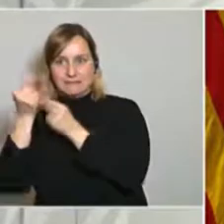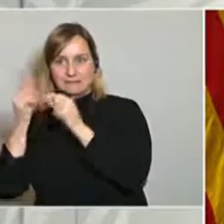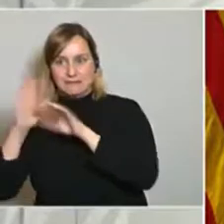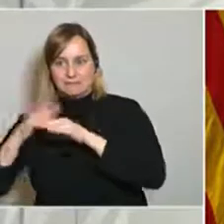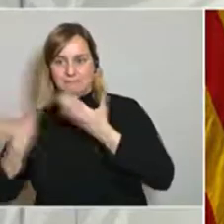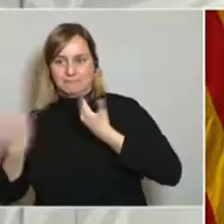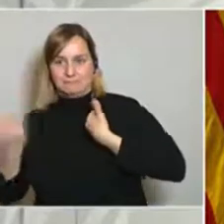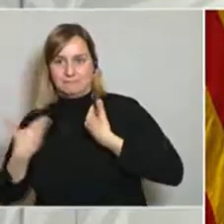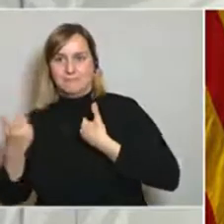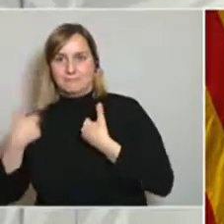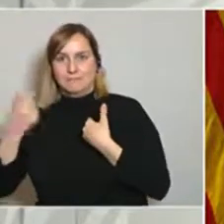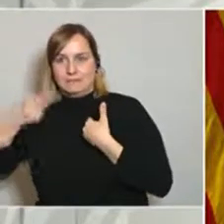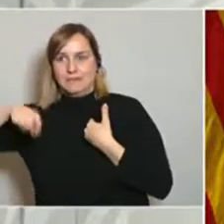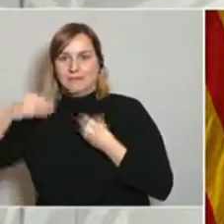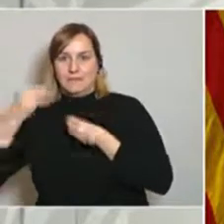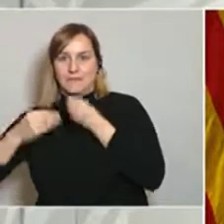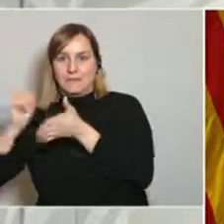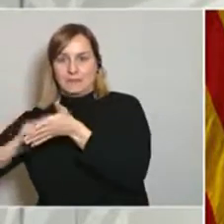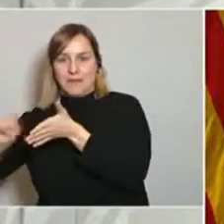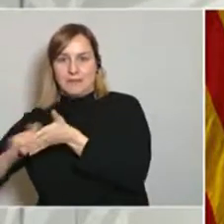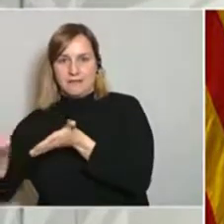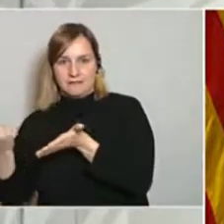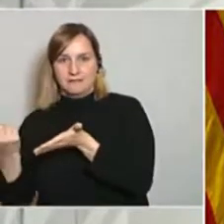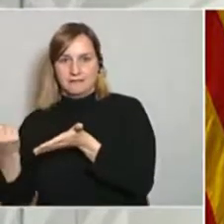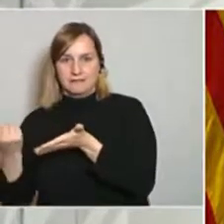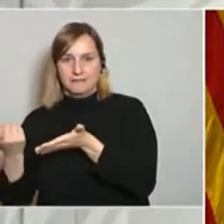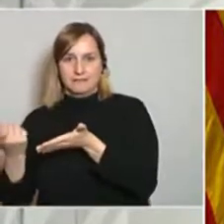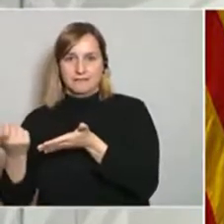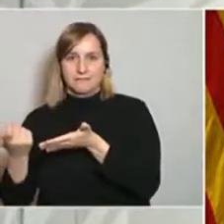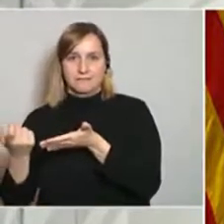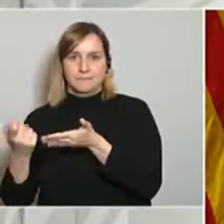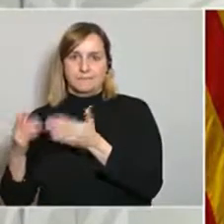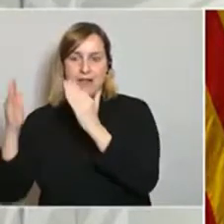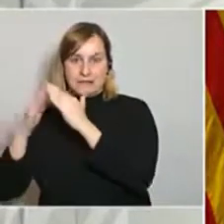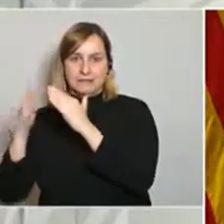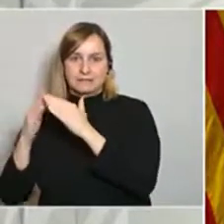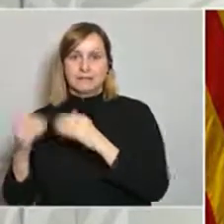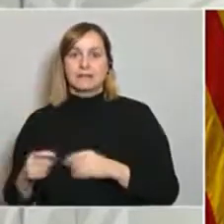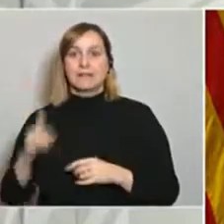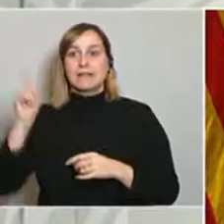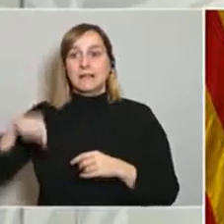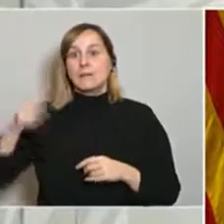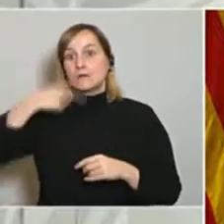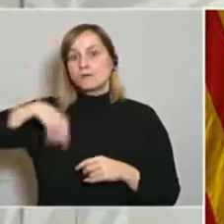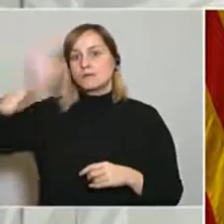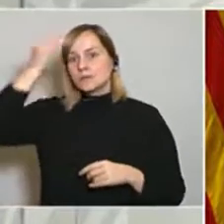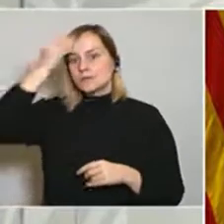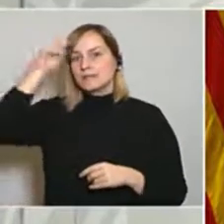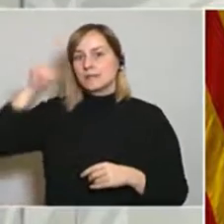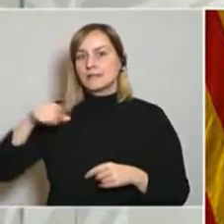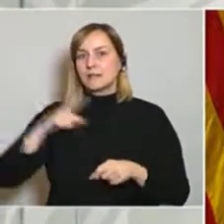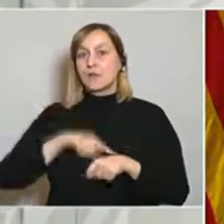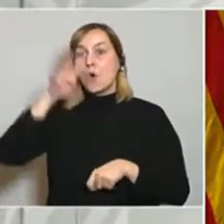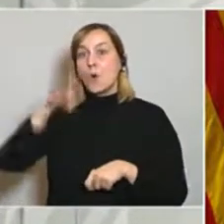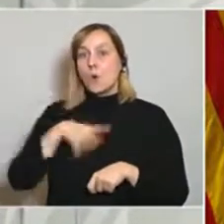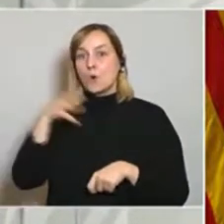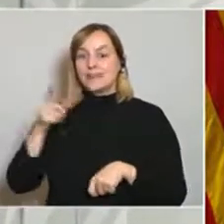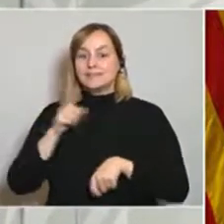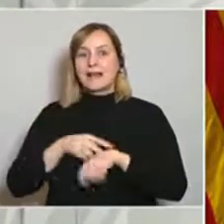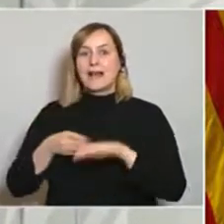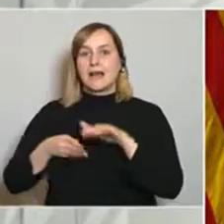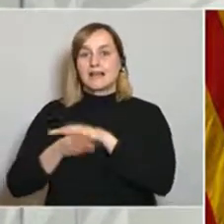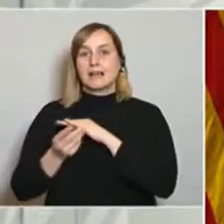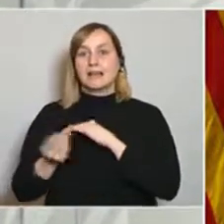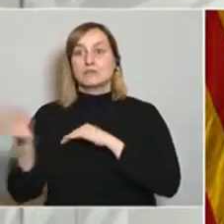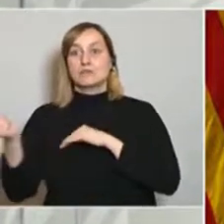poguessin estar fent feines lectives a casa i també, sobretot, vigilar molt amb els horaris d'entrada i sortida de les